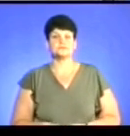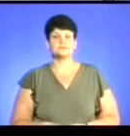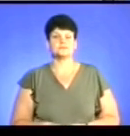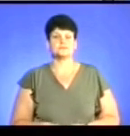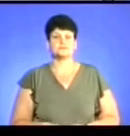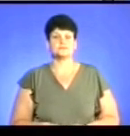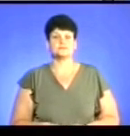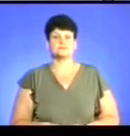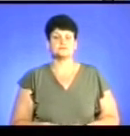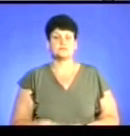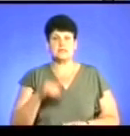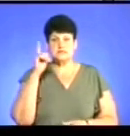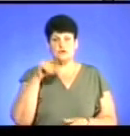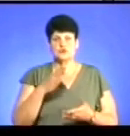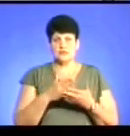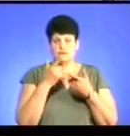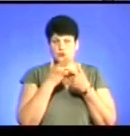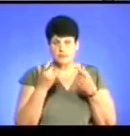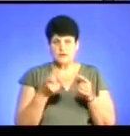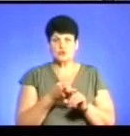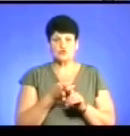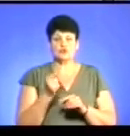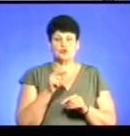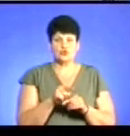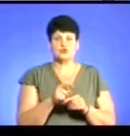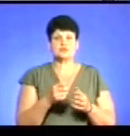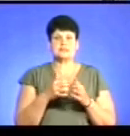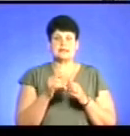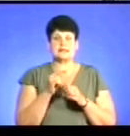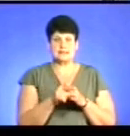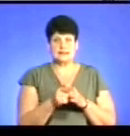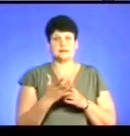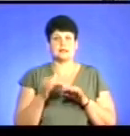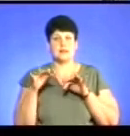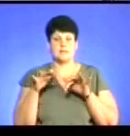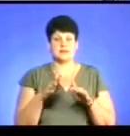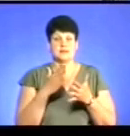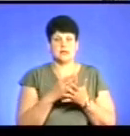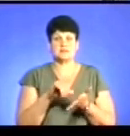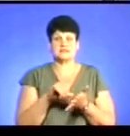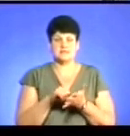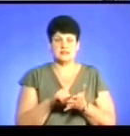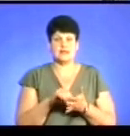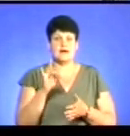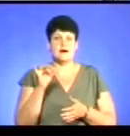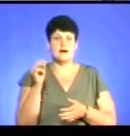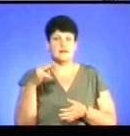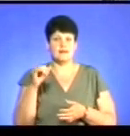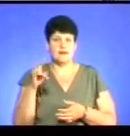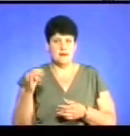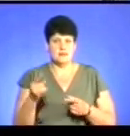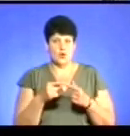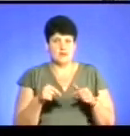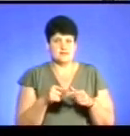Знаю, що є інформація і стосовно того, що серед тих нападників є представники радикальних організацій, яких саме наразі ніхто не уточнював.